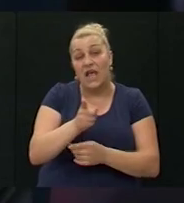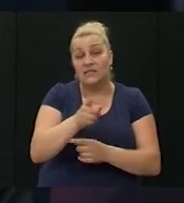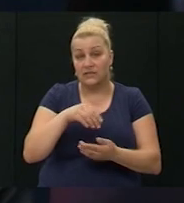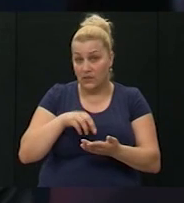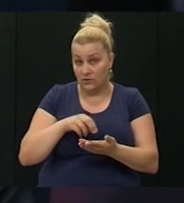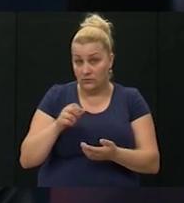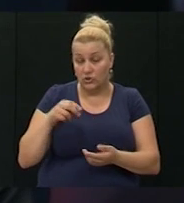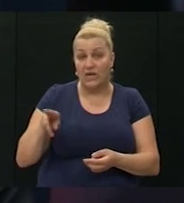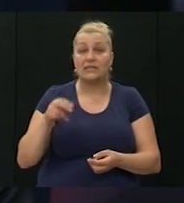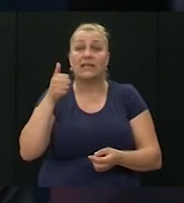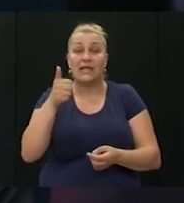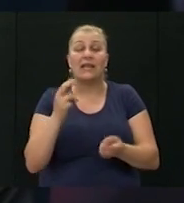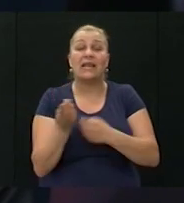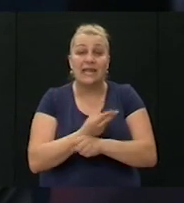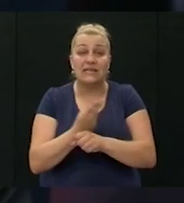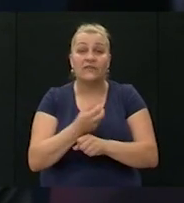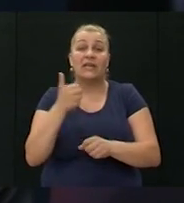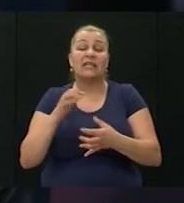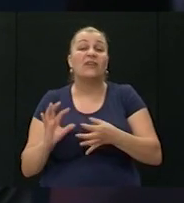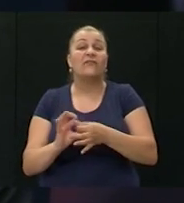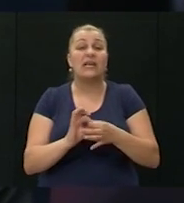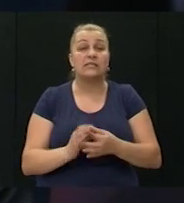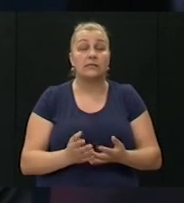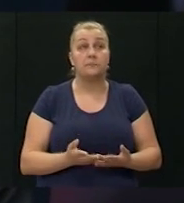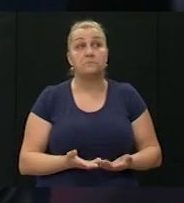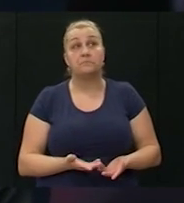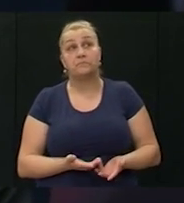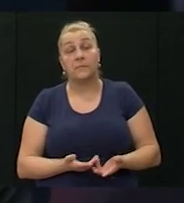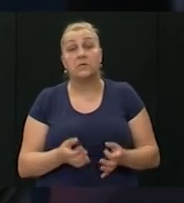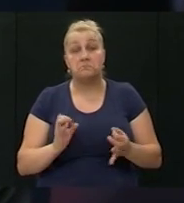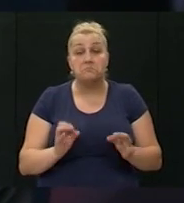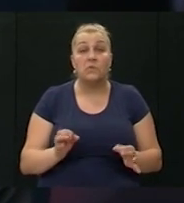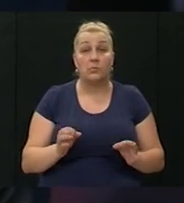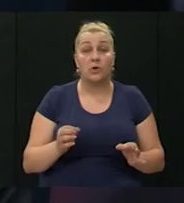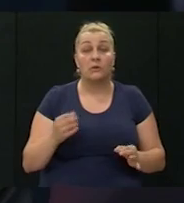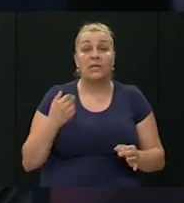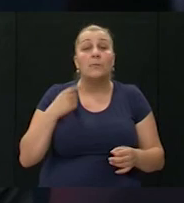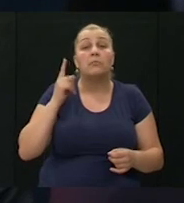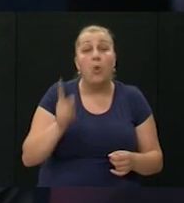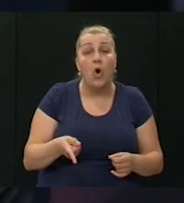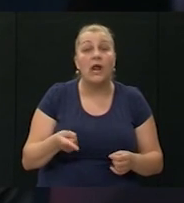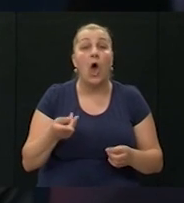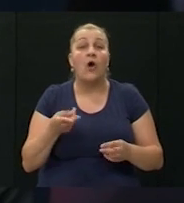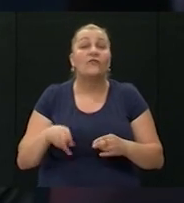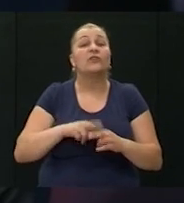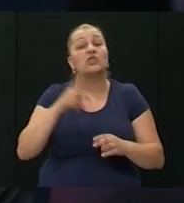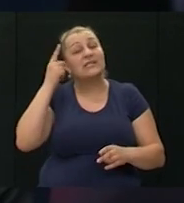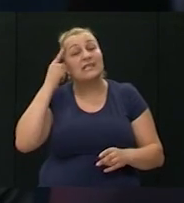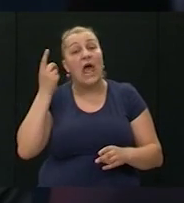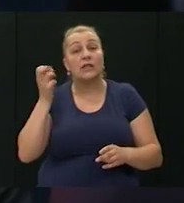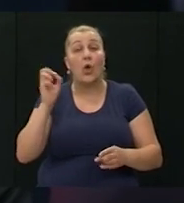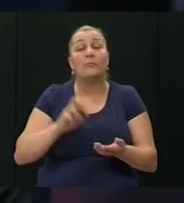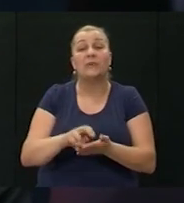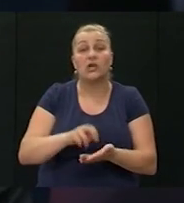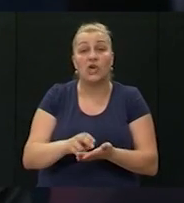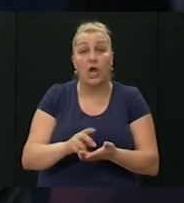je vezista. sad ja gledam u njega, mislim se, pa dobro, ja bi go, i čak sam mu to i rekao, pa morao bih ja nešto više znati o pješaštu